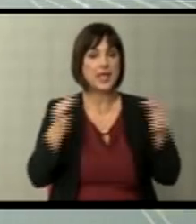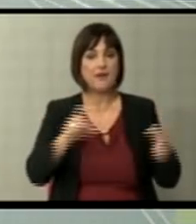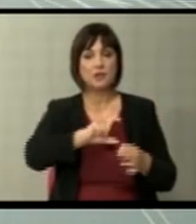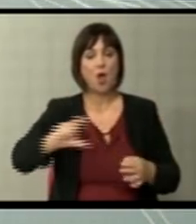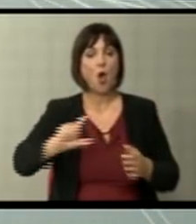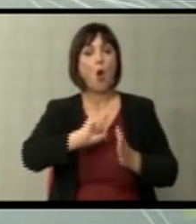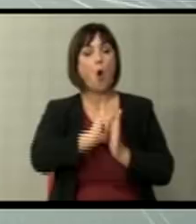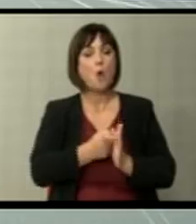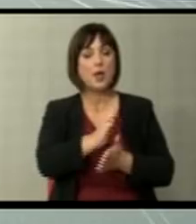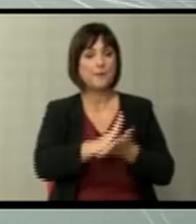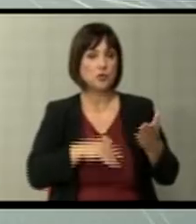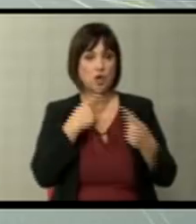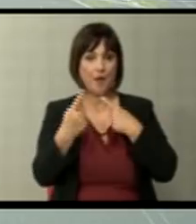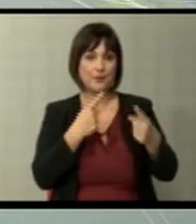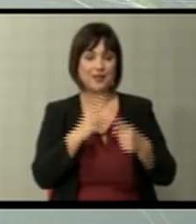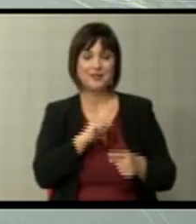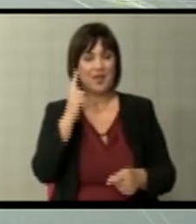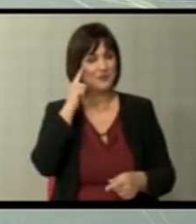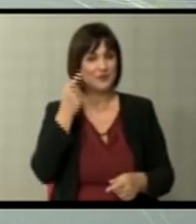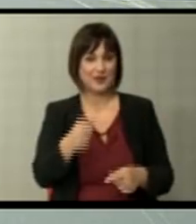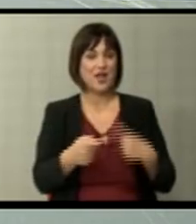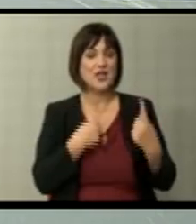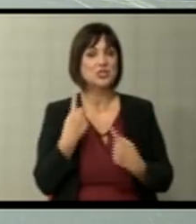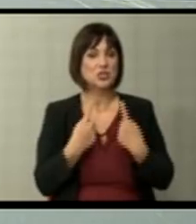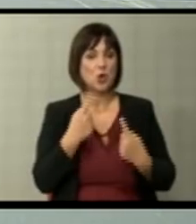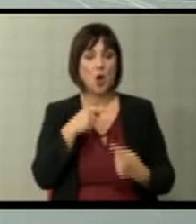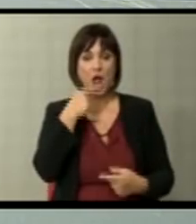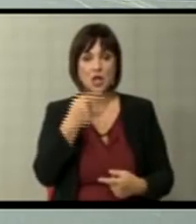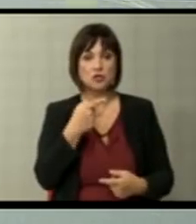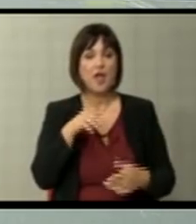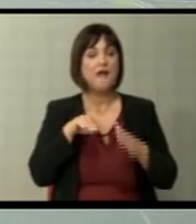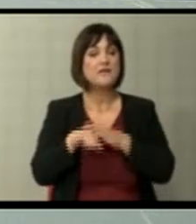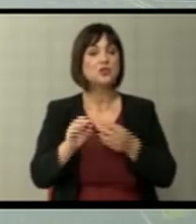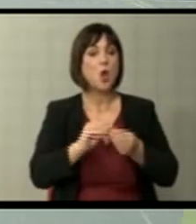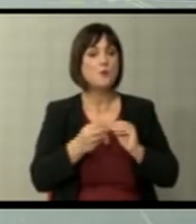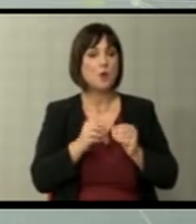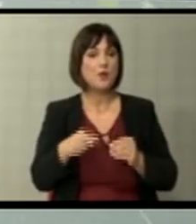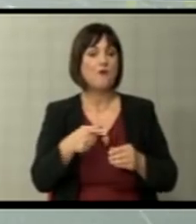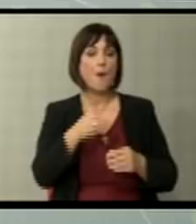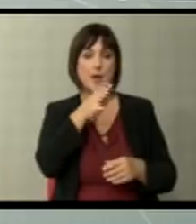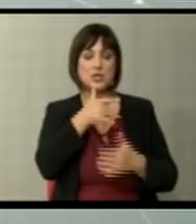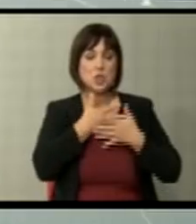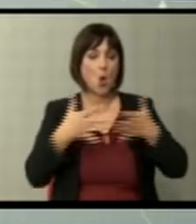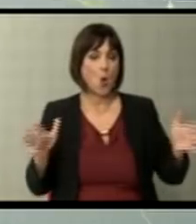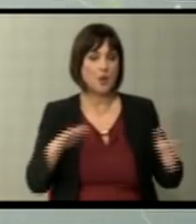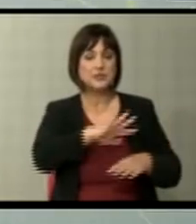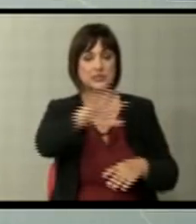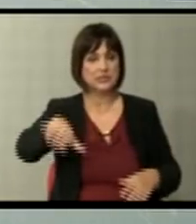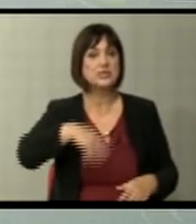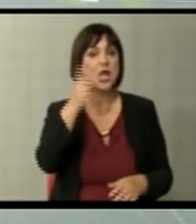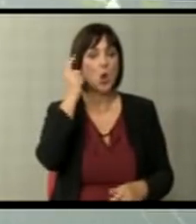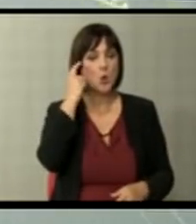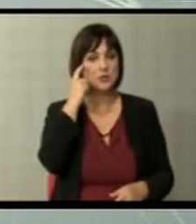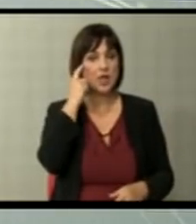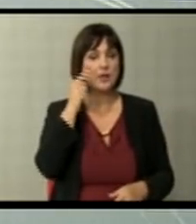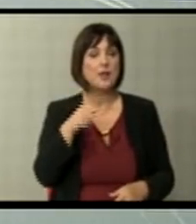веднаж да се почнат преговорите, не личи на таа ситуација која ја опишувате. Внатрешните проблеми во Македија са огромни. Тоа е факт, сите го Не, ке личеше